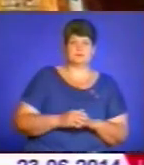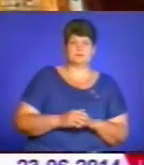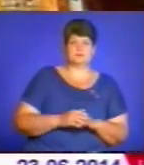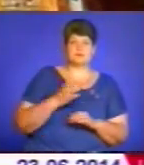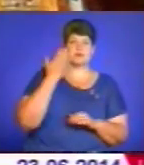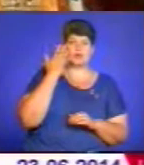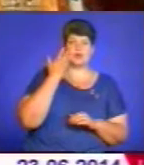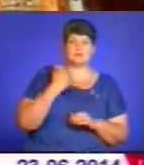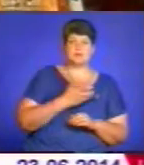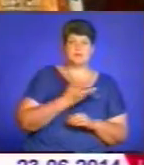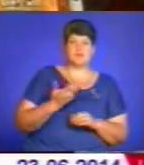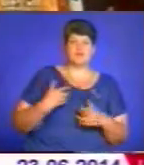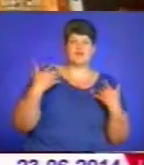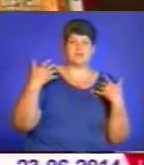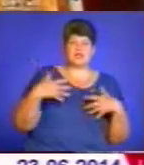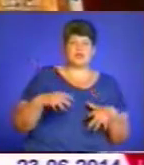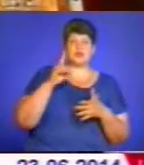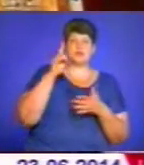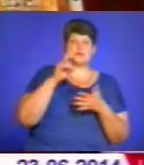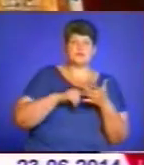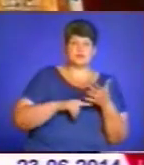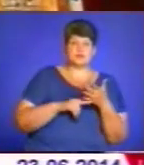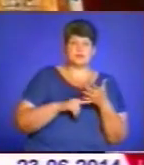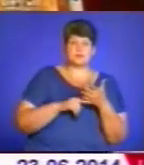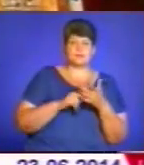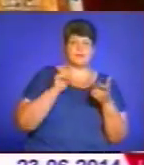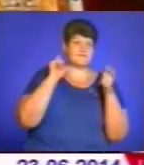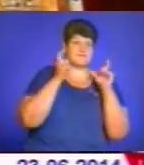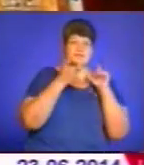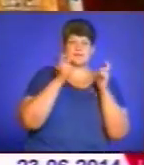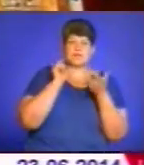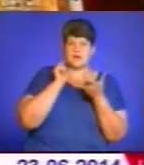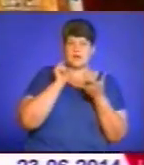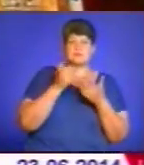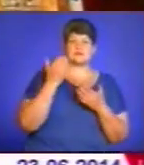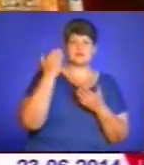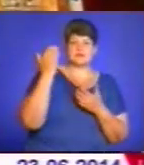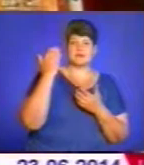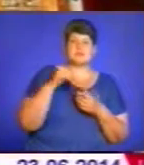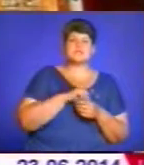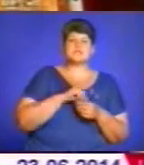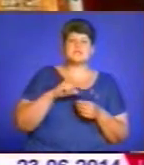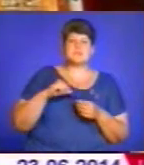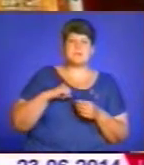ми втрачаючу віру, відвертаємося від неї, вона сама